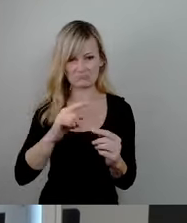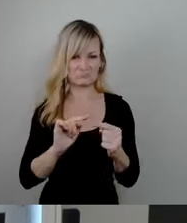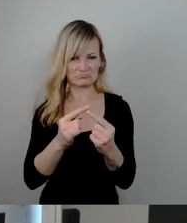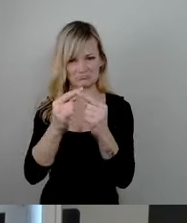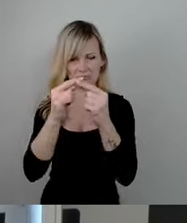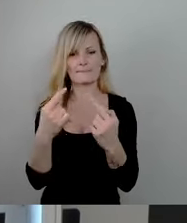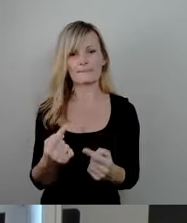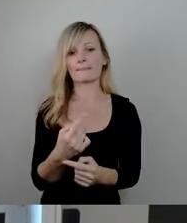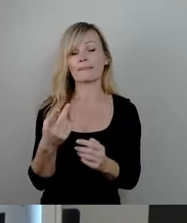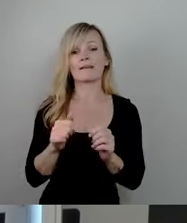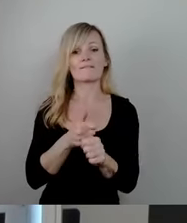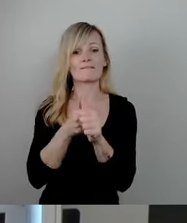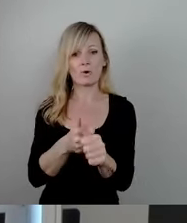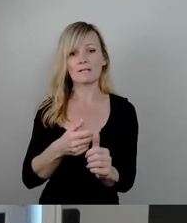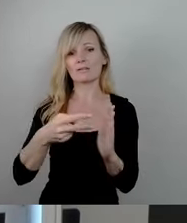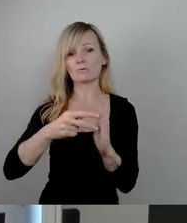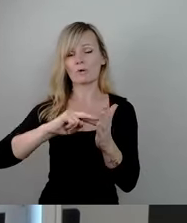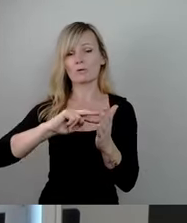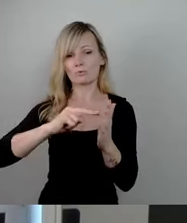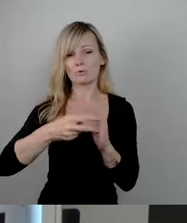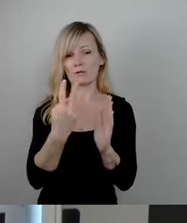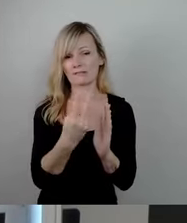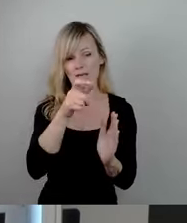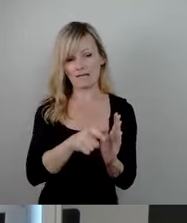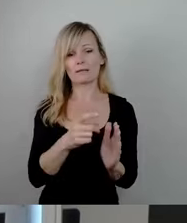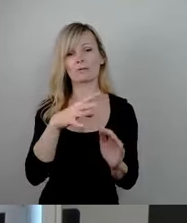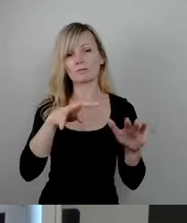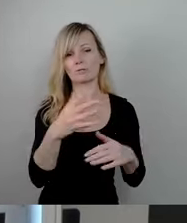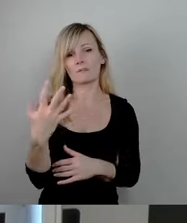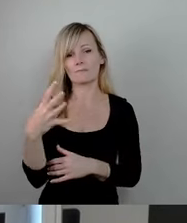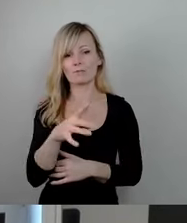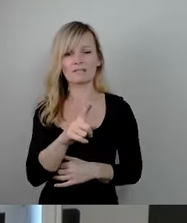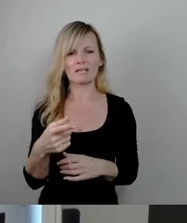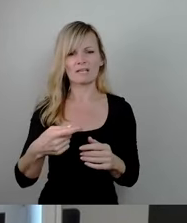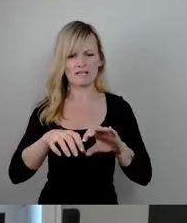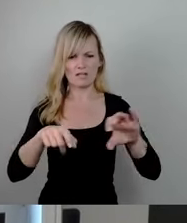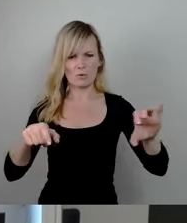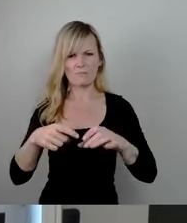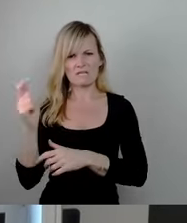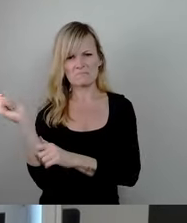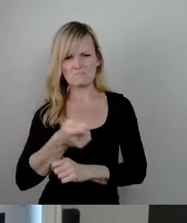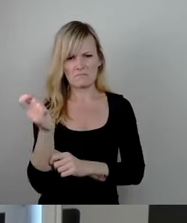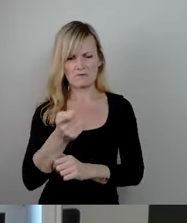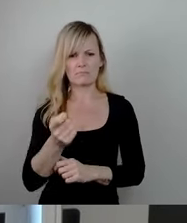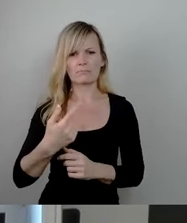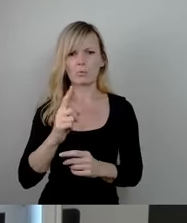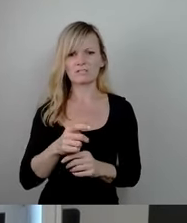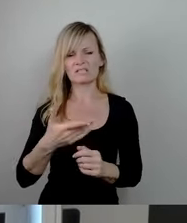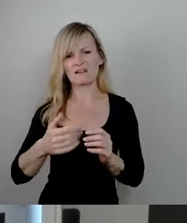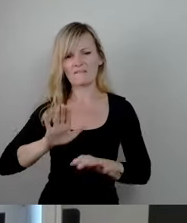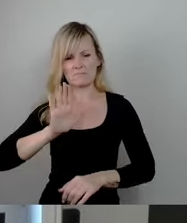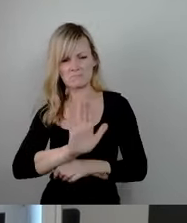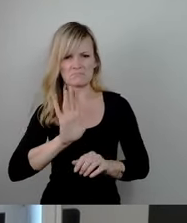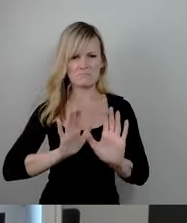zwei Syrer, 19, 45, mit einer Art Gummischläuchen geschlagen und getreten. Der 19-Jährige erlitt leichte